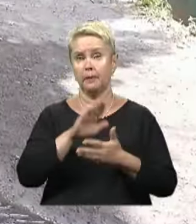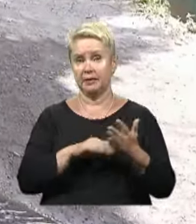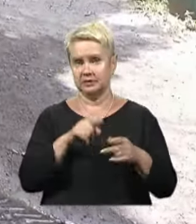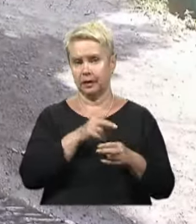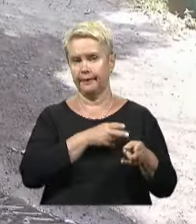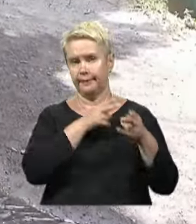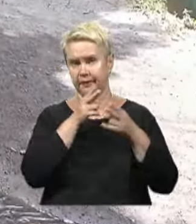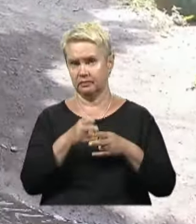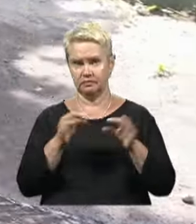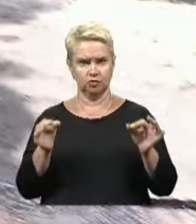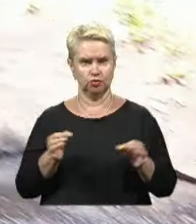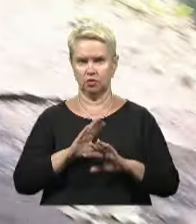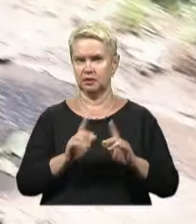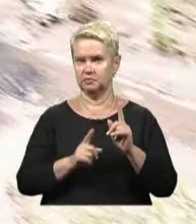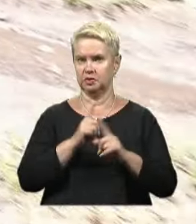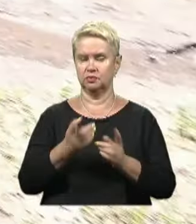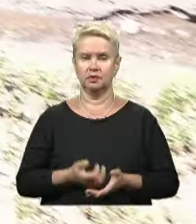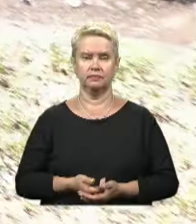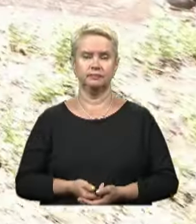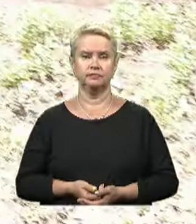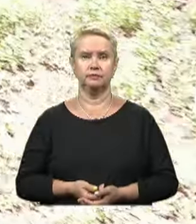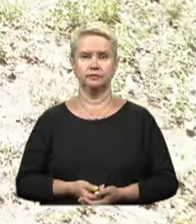їхнього приїзду нічого не змінюється.